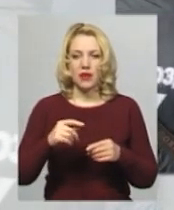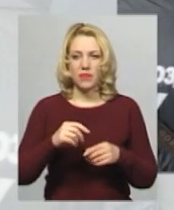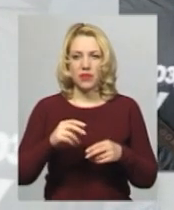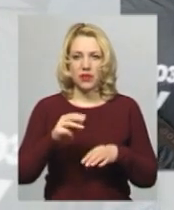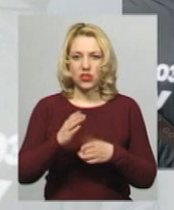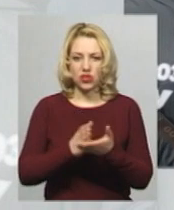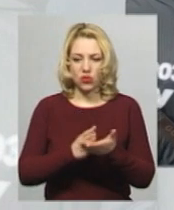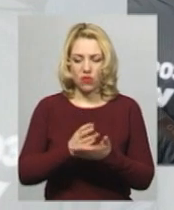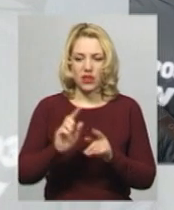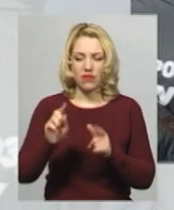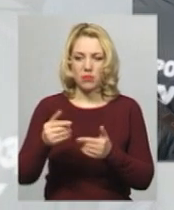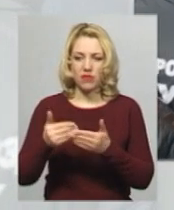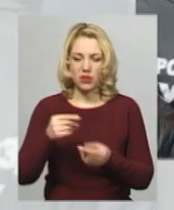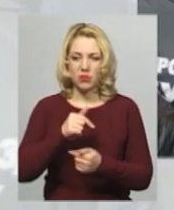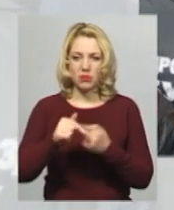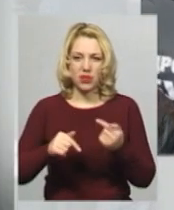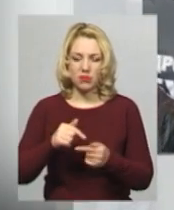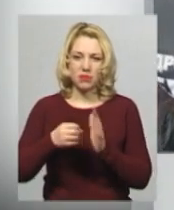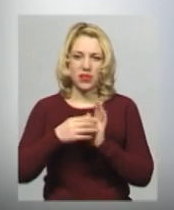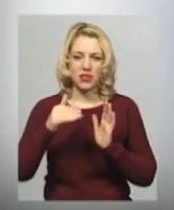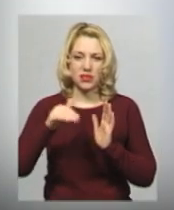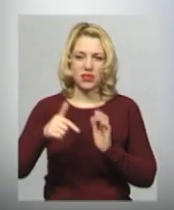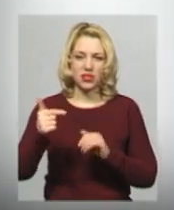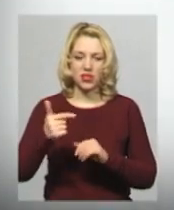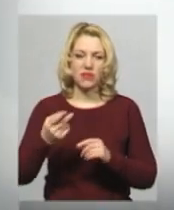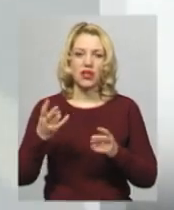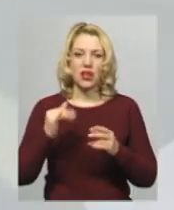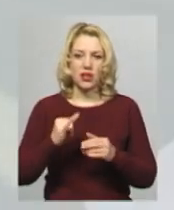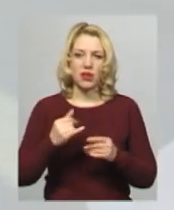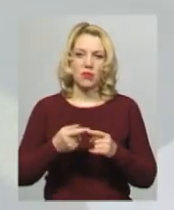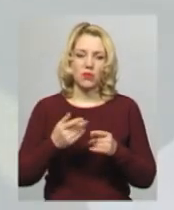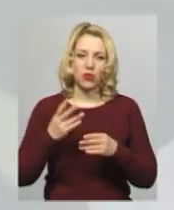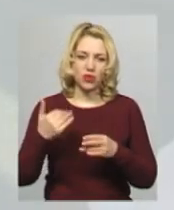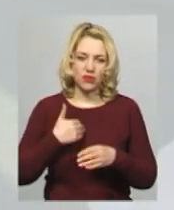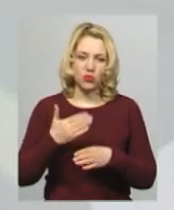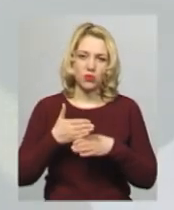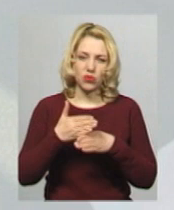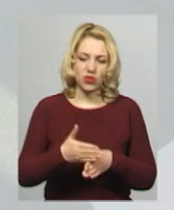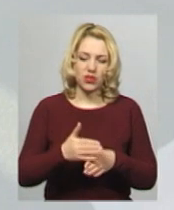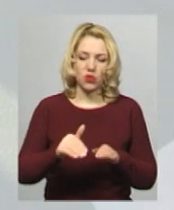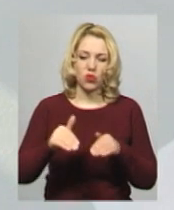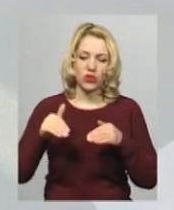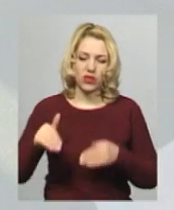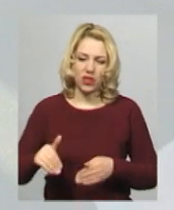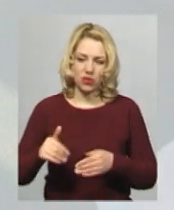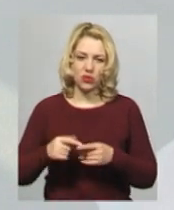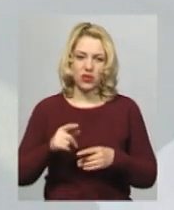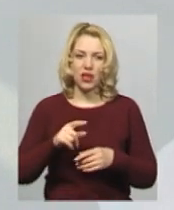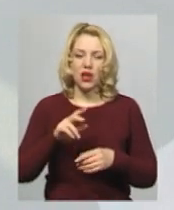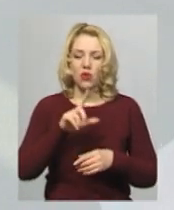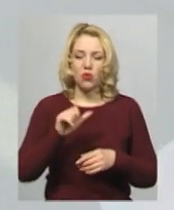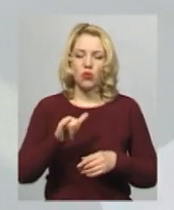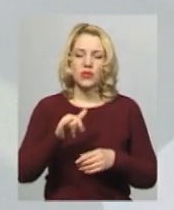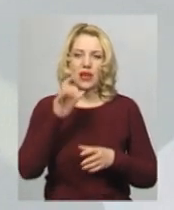15 тисяч гривень. Натомість мав посприяти уникнути комерсанту відповідальності за порушення вимог природоохоронного законодавства.